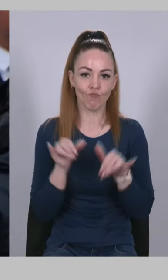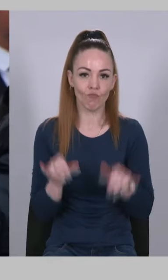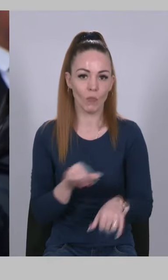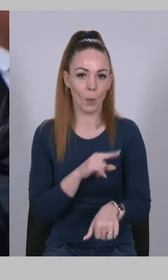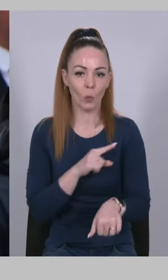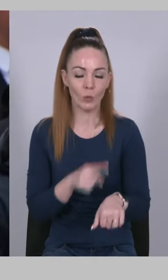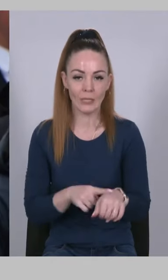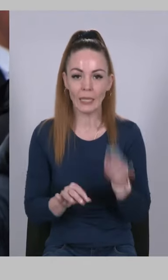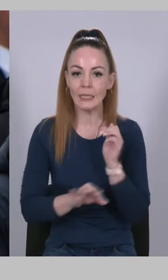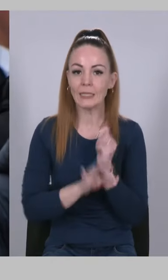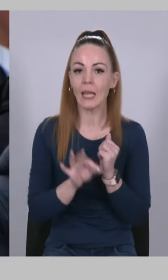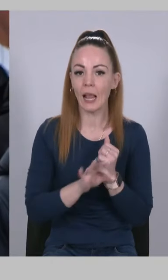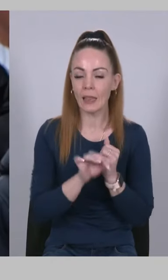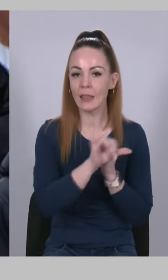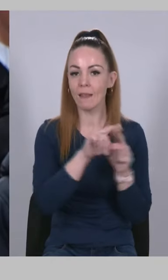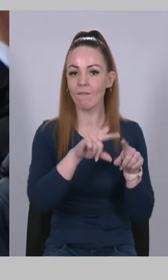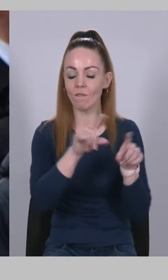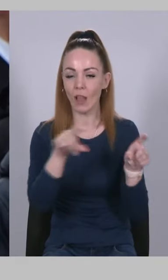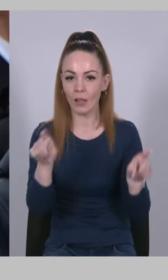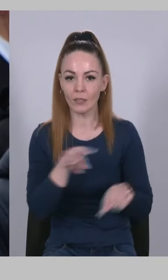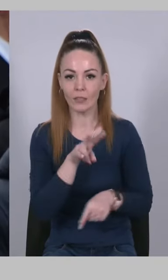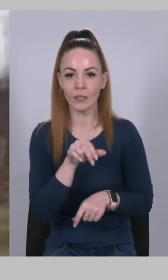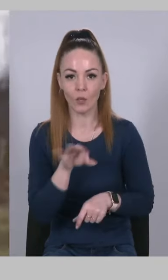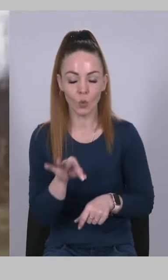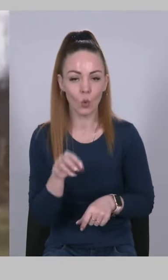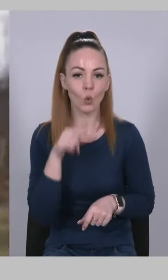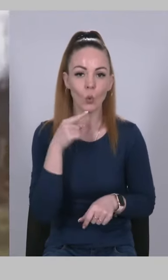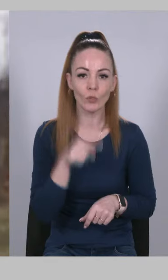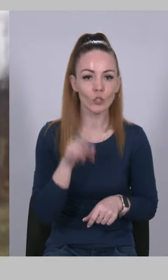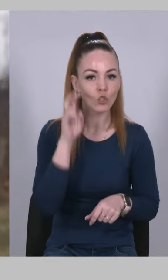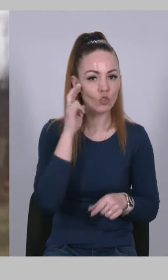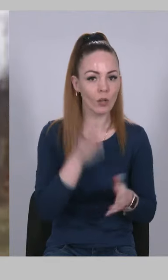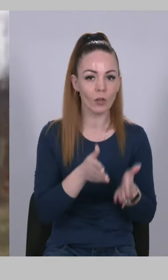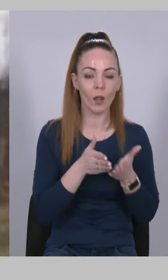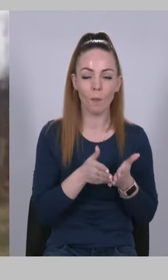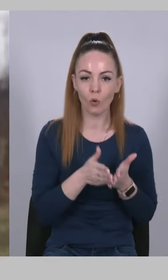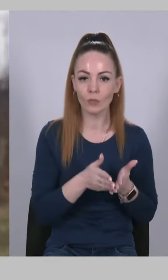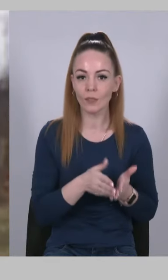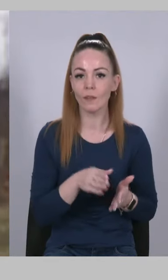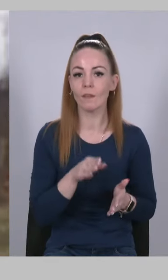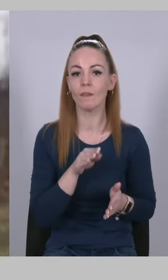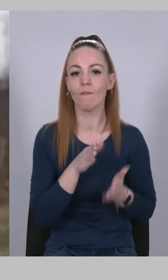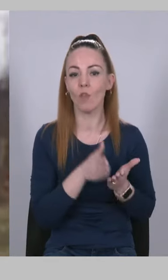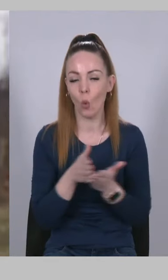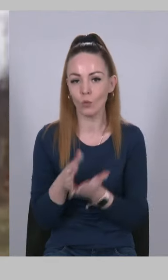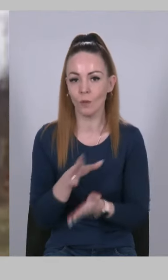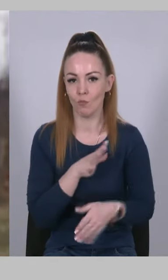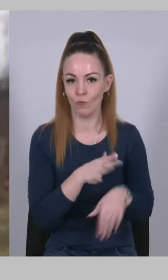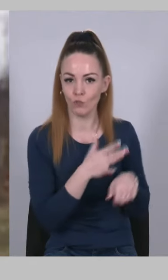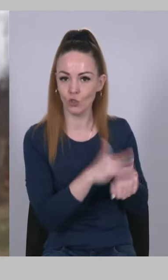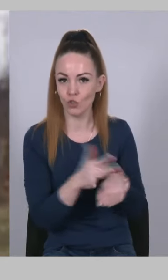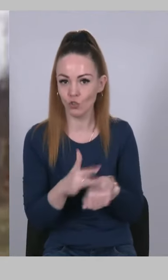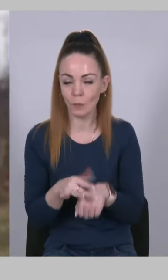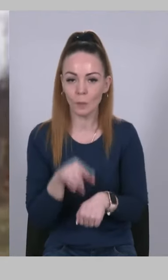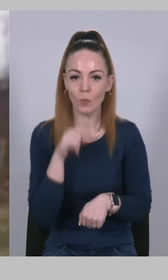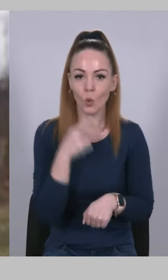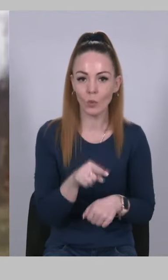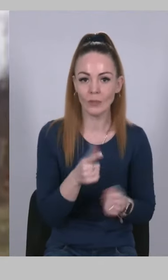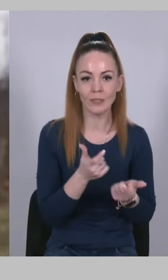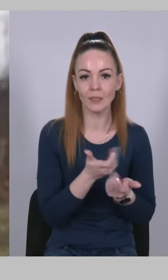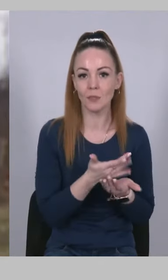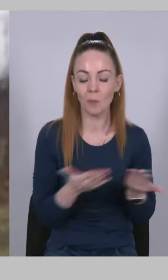східні фланги НАТО. Російський Чорноморський флот був знищено. Російська зброя